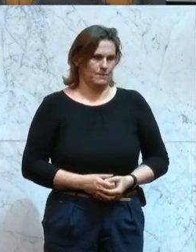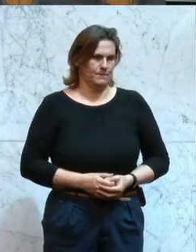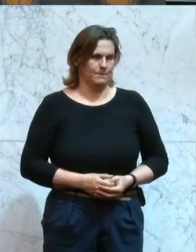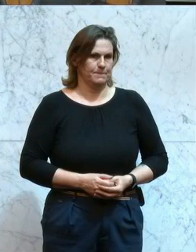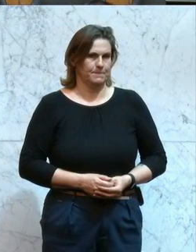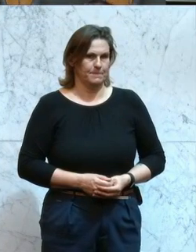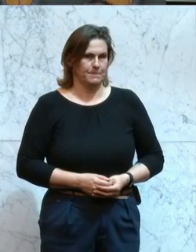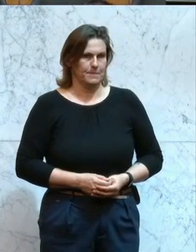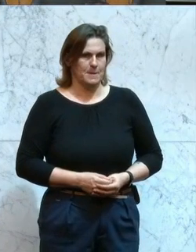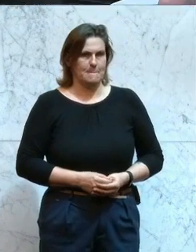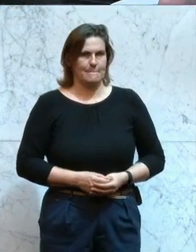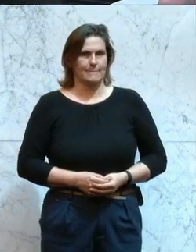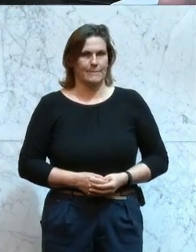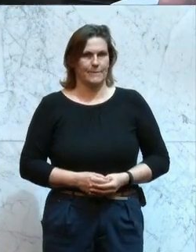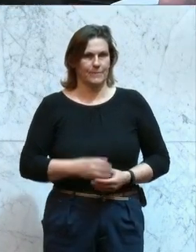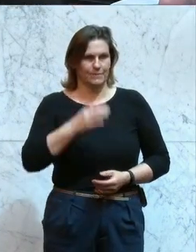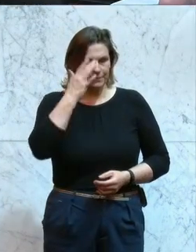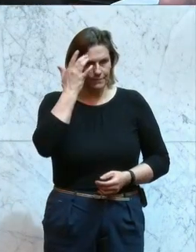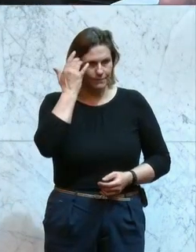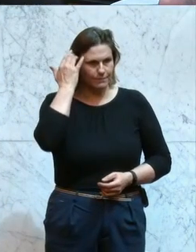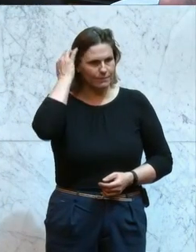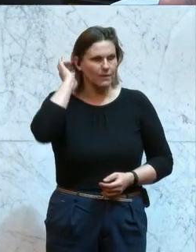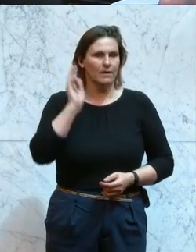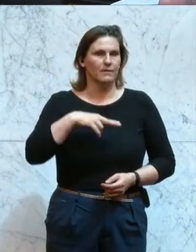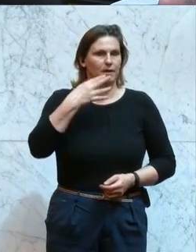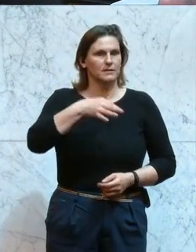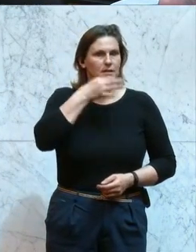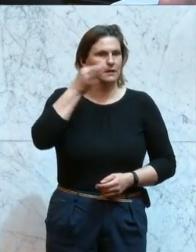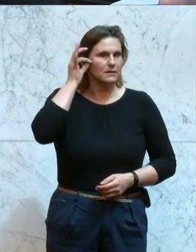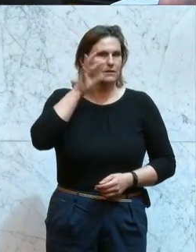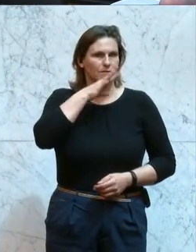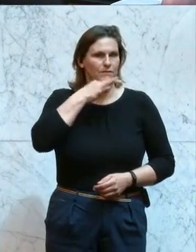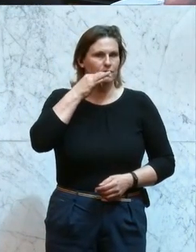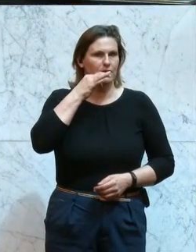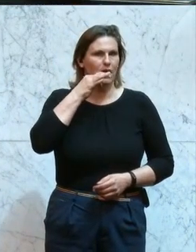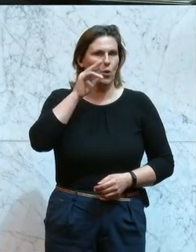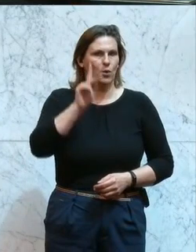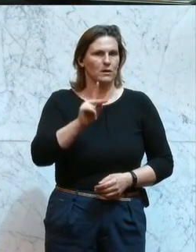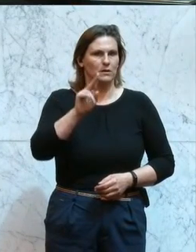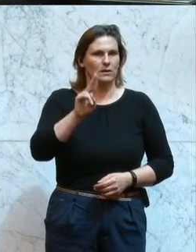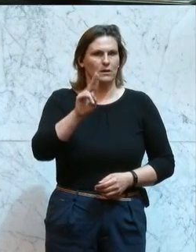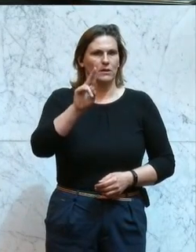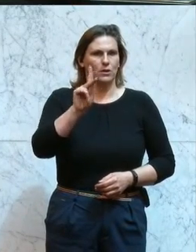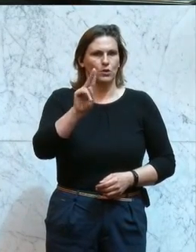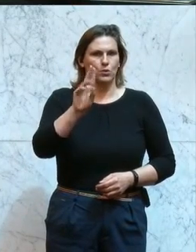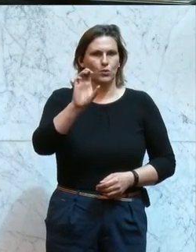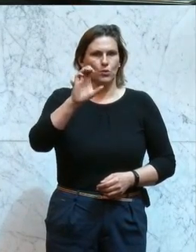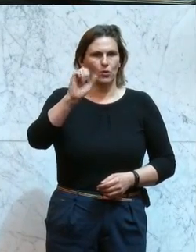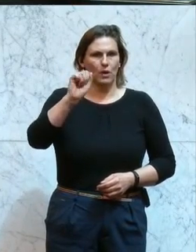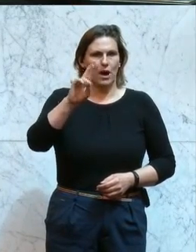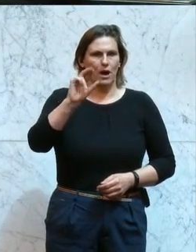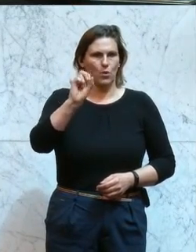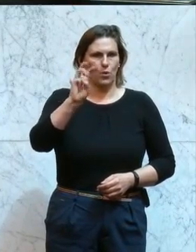Das war Christian Ries von der FPÖ, Kriminalbeamter aus Rust